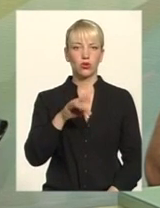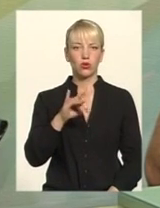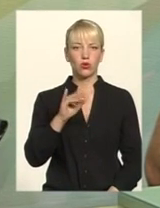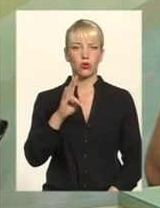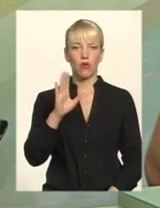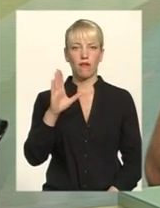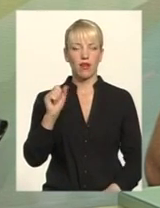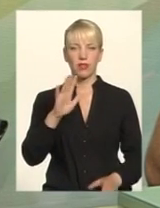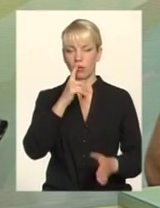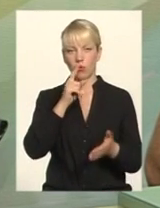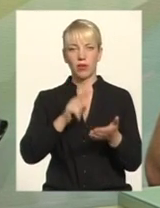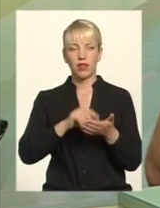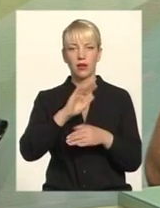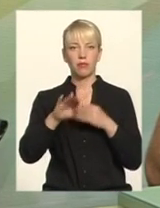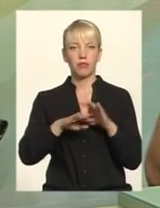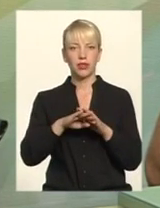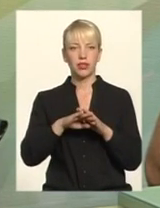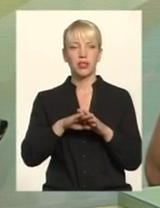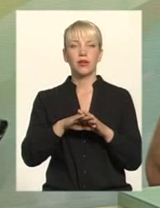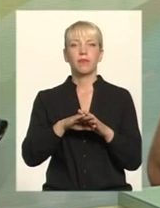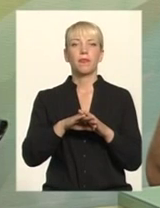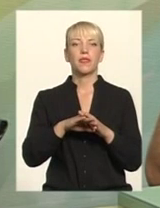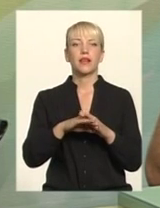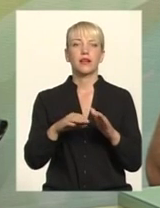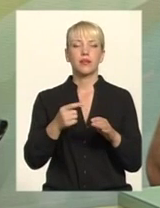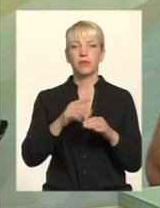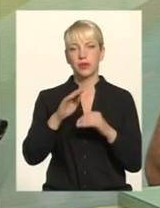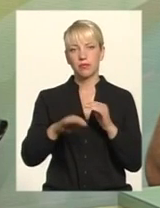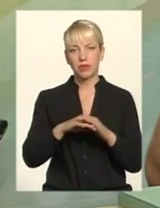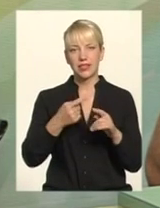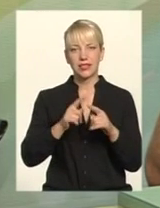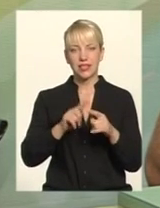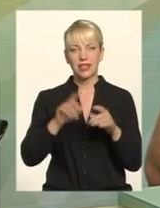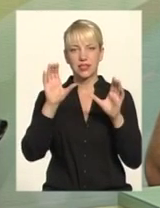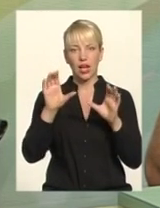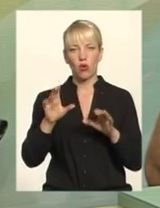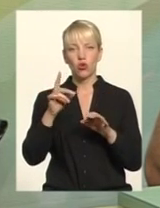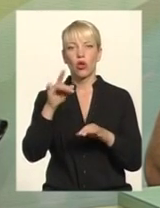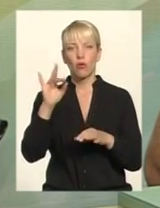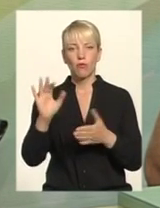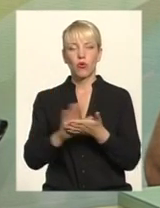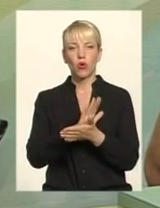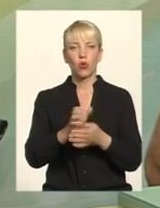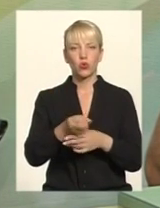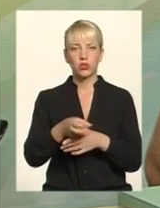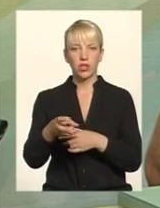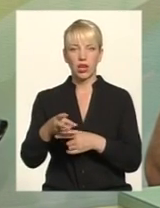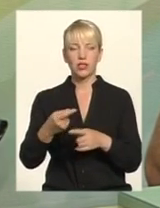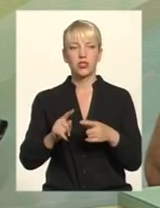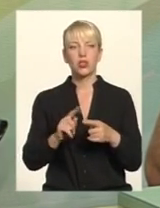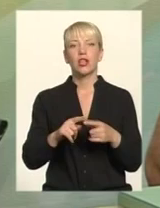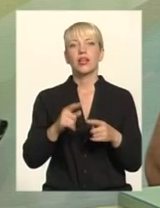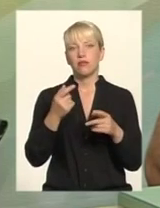по закону І говорить голова ОДА, що немає як її пролюструвати, звільнити Цей департамент був